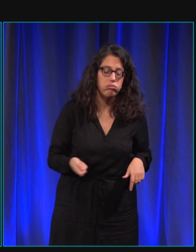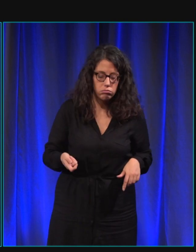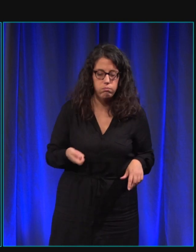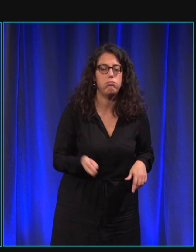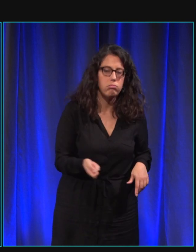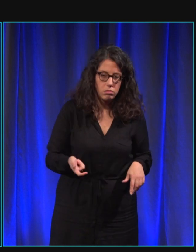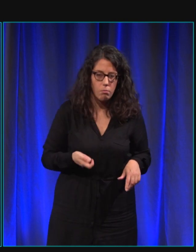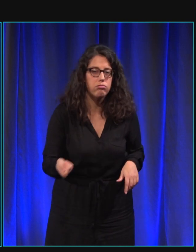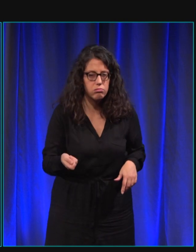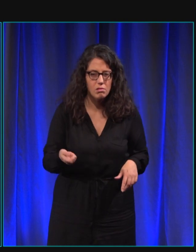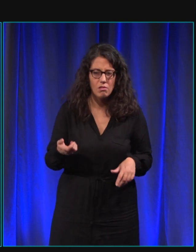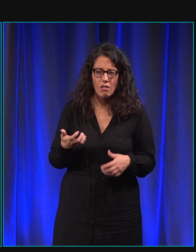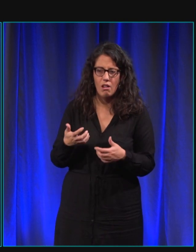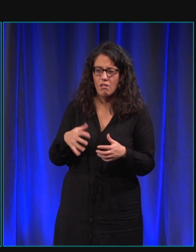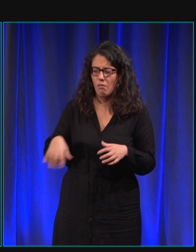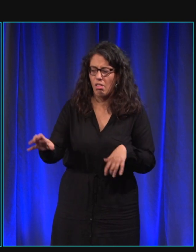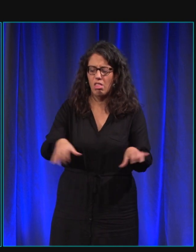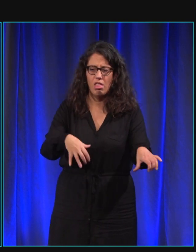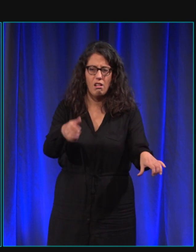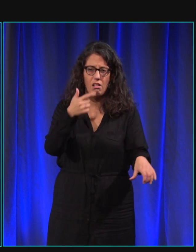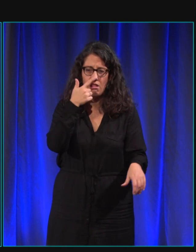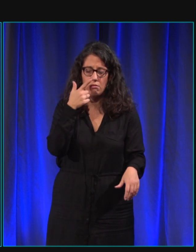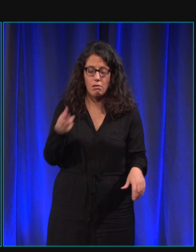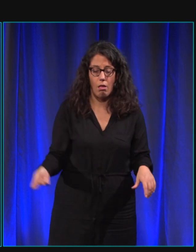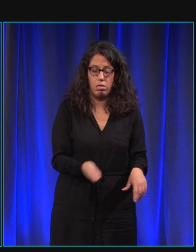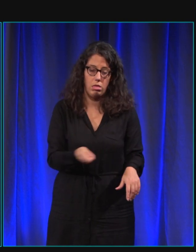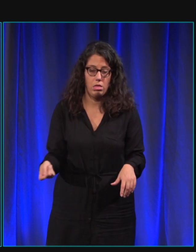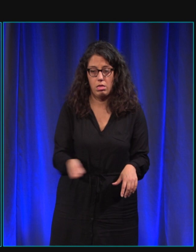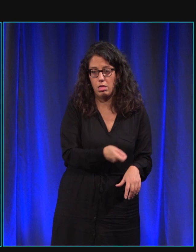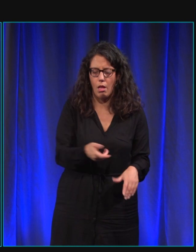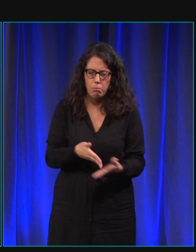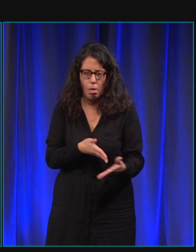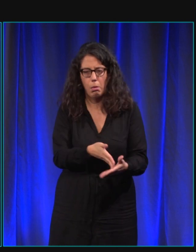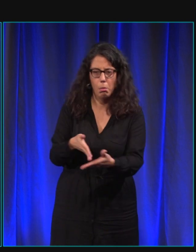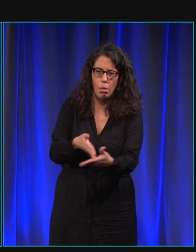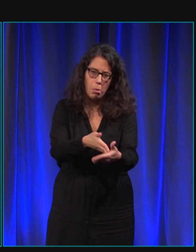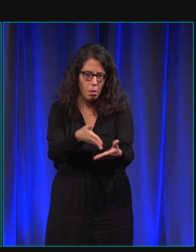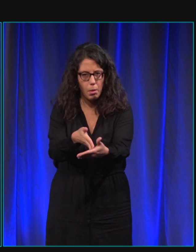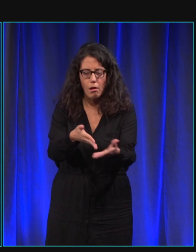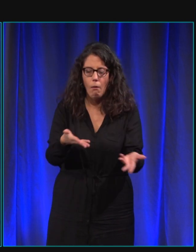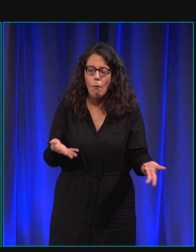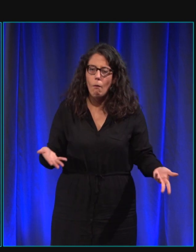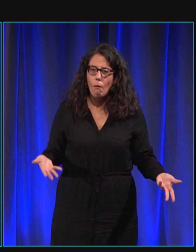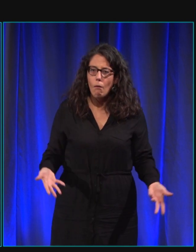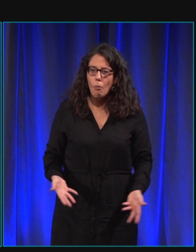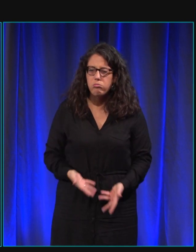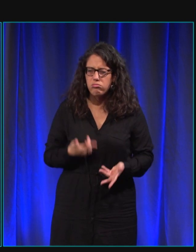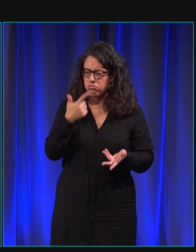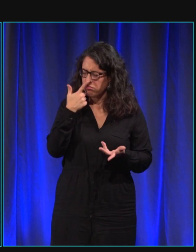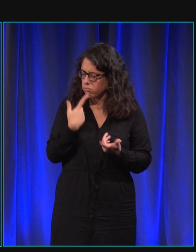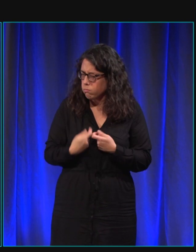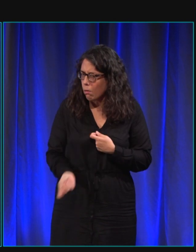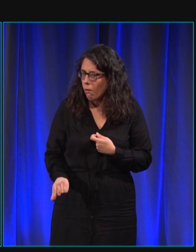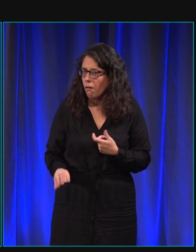des vélos moteurs, enfin, tout un tas de choses qui traînent, c'est vraiment un parcours du combattant. Donc, c'était vraiment pas mon truc.